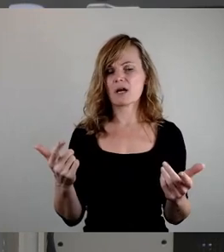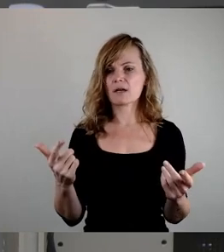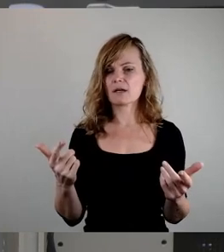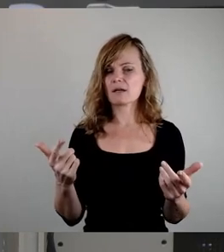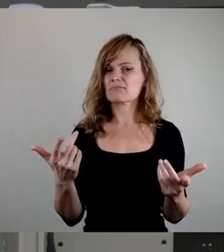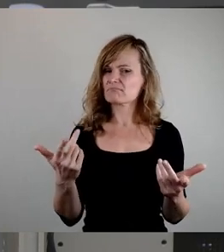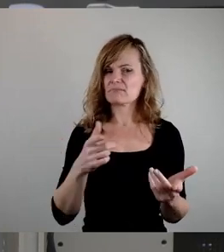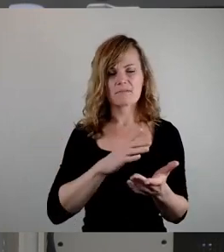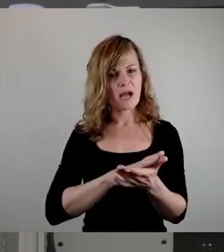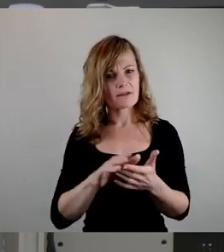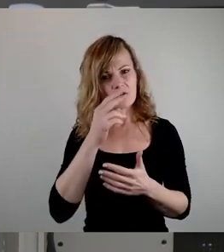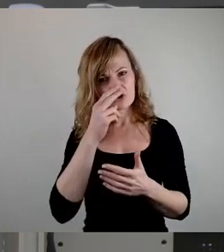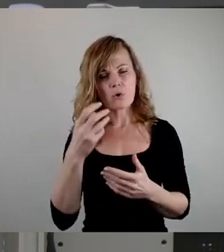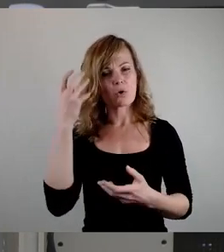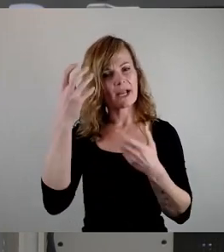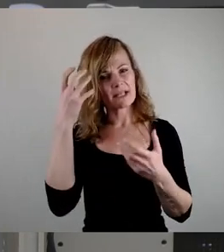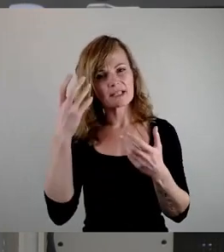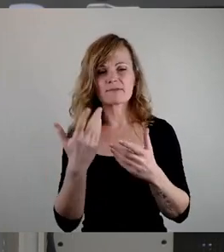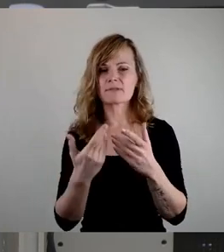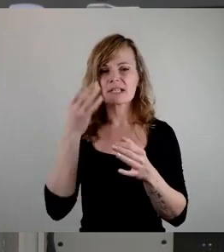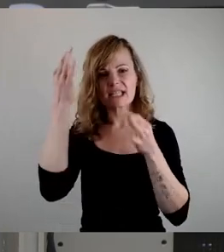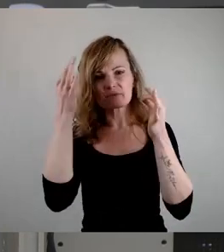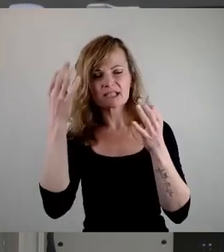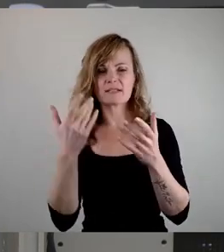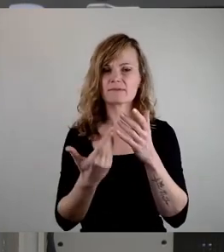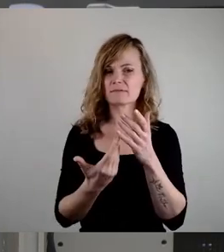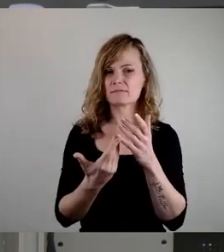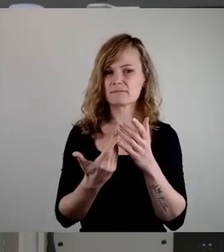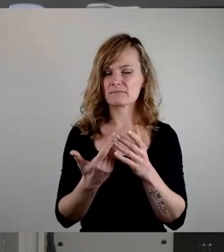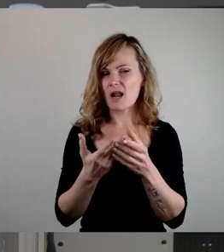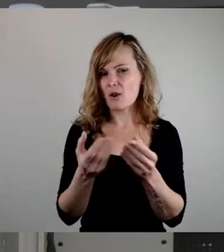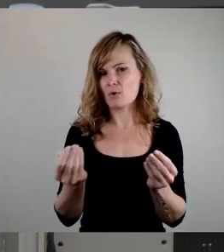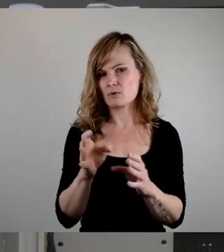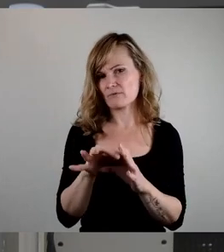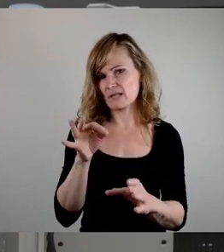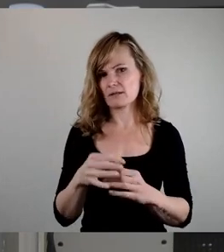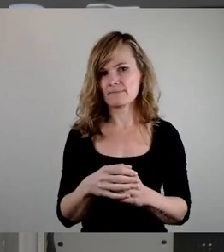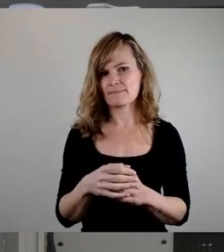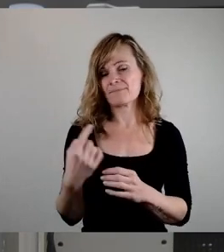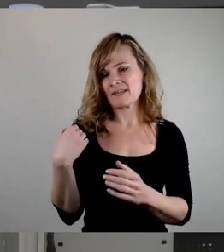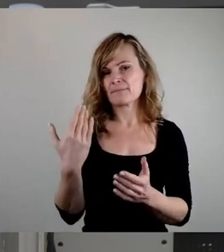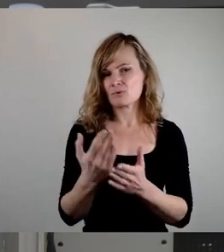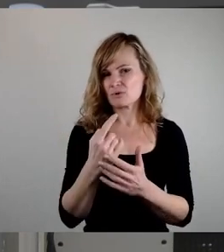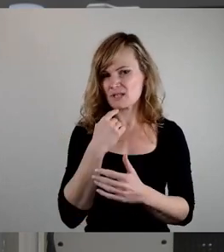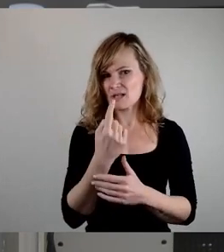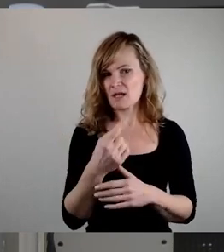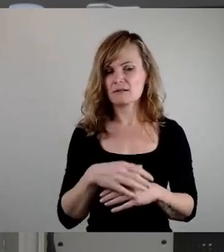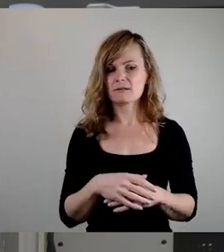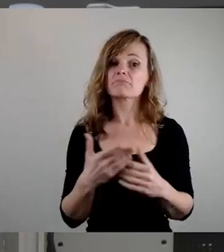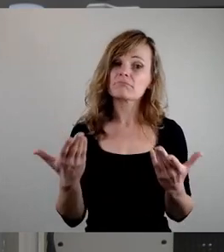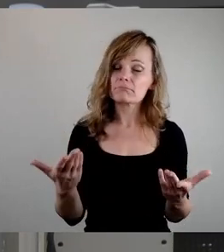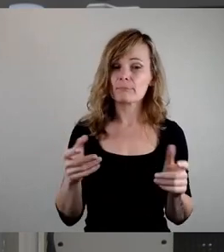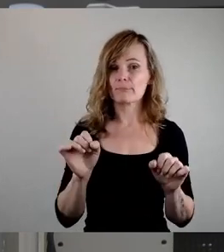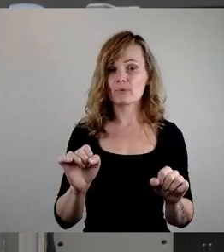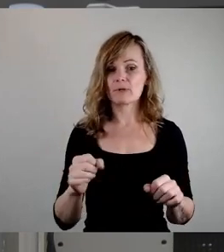innovativen Lösungen zu kommen. Herr Donhauser hat das jetzt presseöffentlich, ich glaube, auch hier im Stadtrat schon mehrfach gesagt, dass es durchaus auch eine Option sein kann, dass Dresden